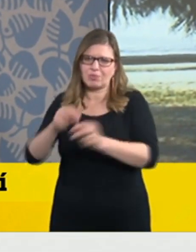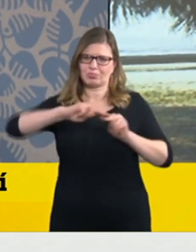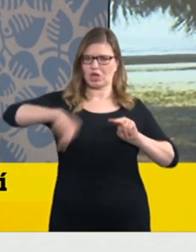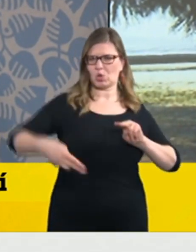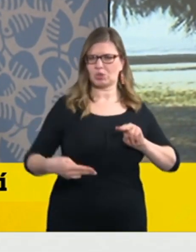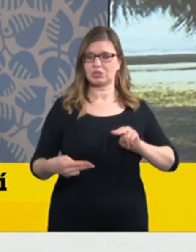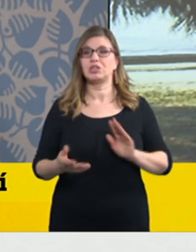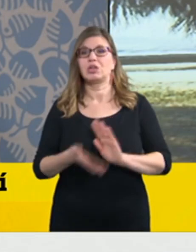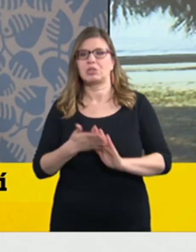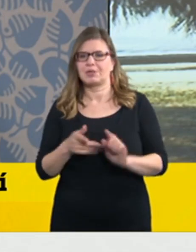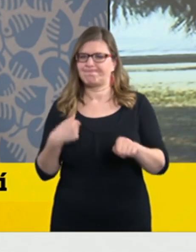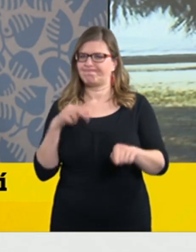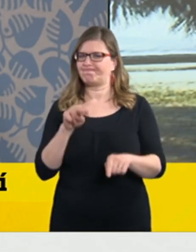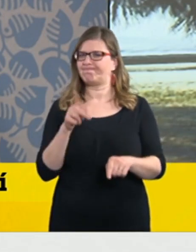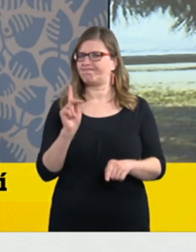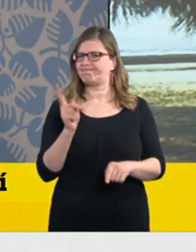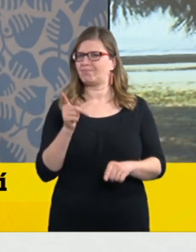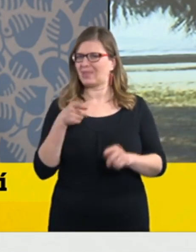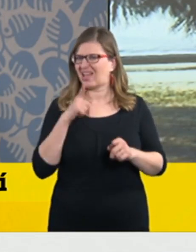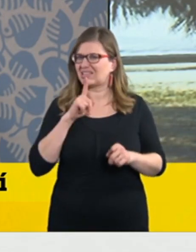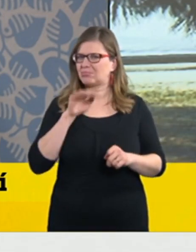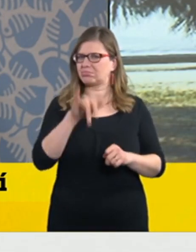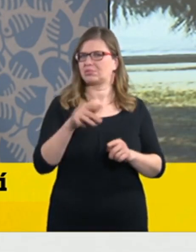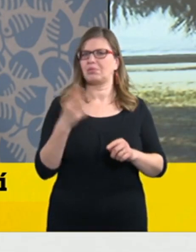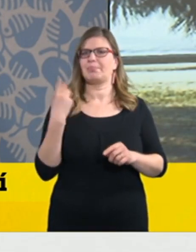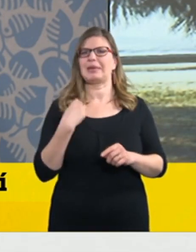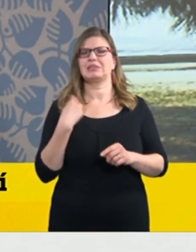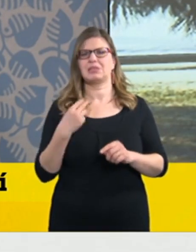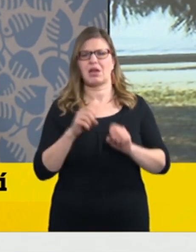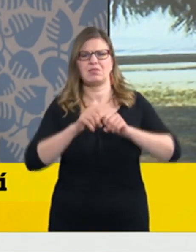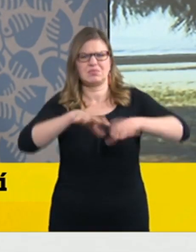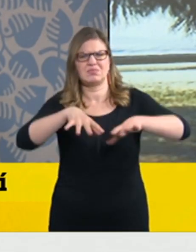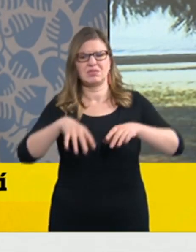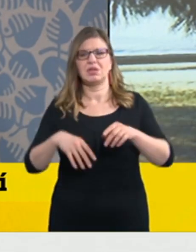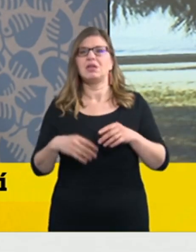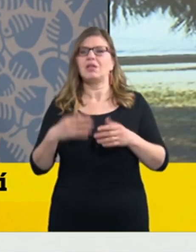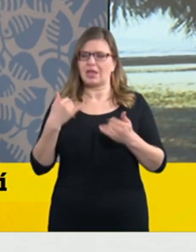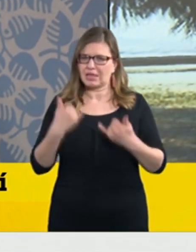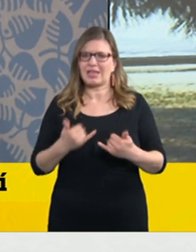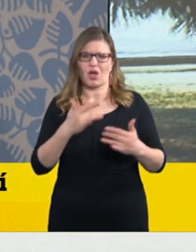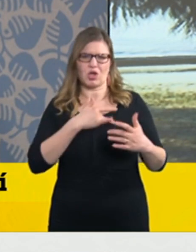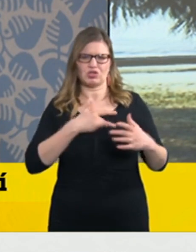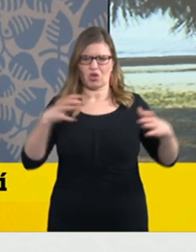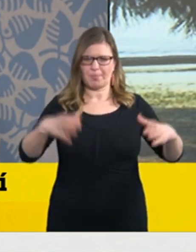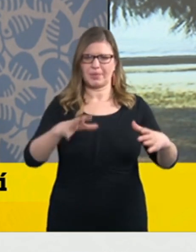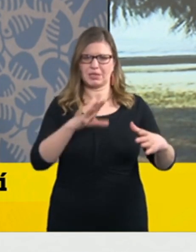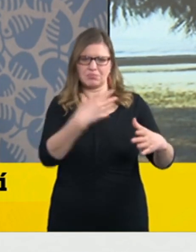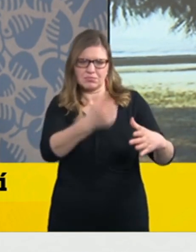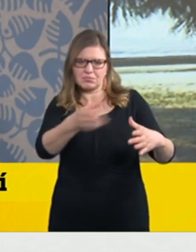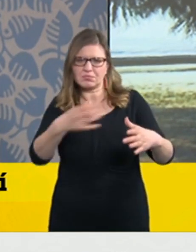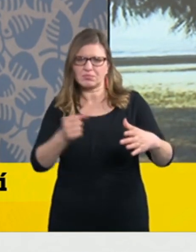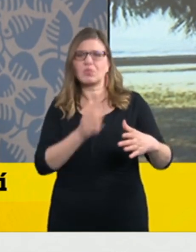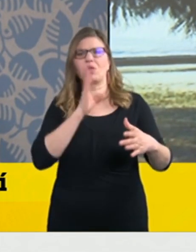potvrzeno sekvenací na tuto variantu, tak osoby, které jsou takto podezřelé, tak budou